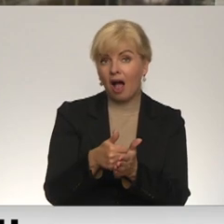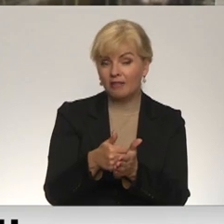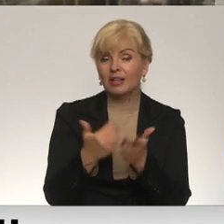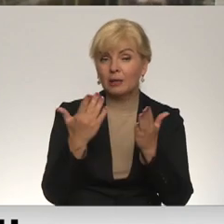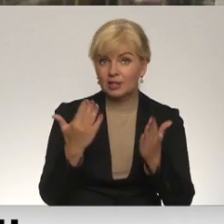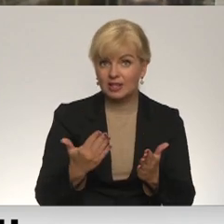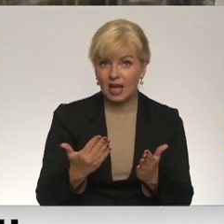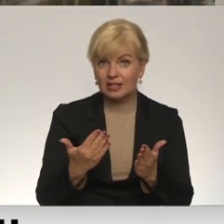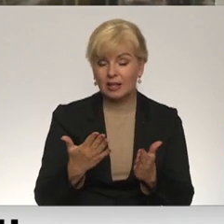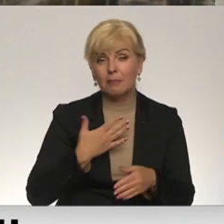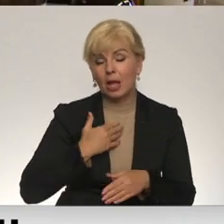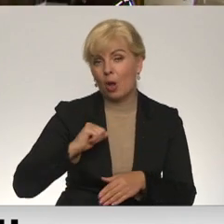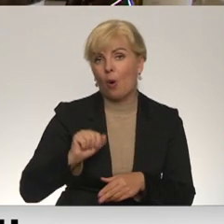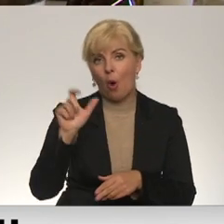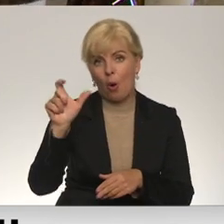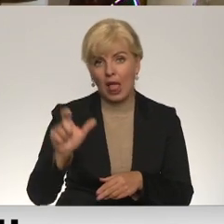bija tāna strate.